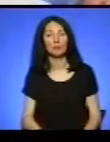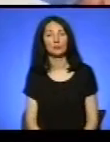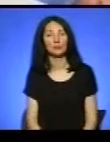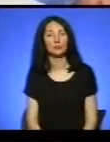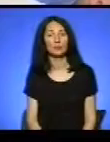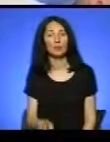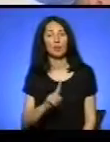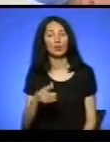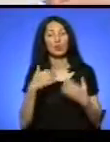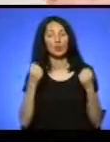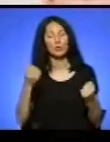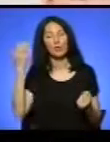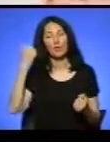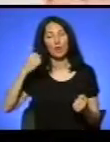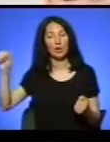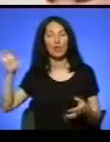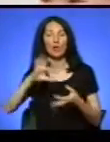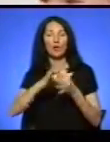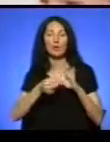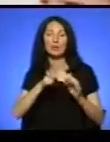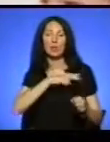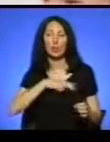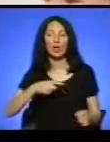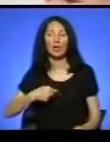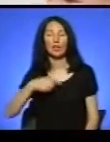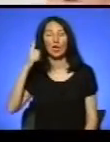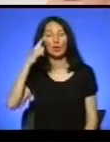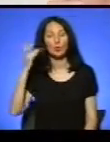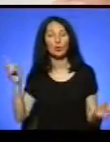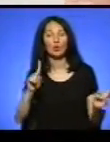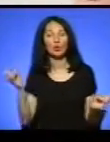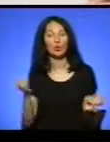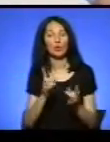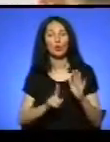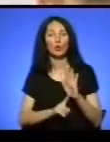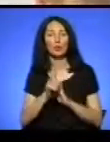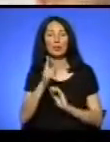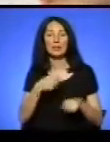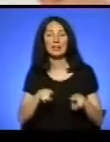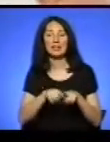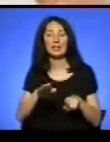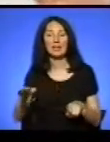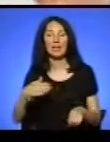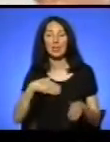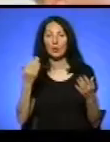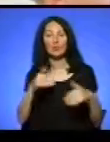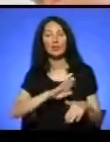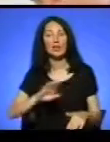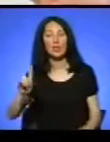Щоб спортсмени вигравали олімпійський медаль, я думаю, що потрібно починати саме з таких діточок. Ми вже не перший раз